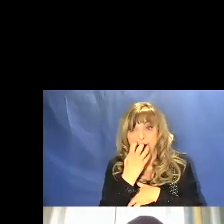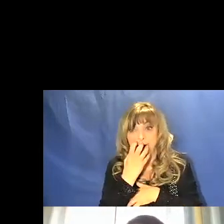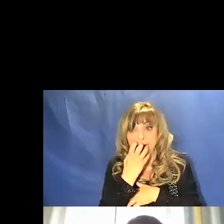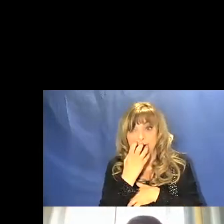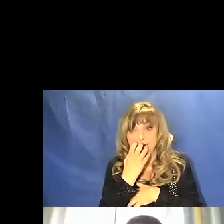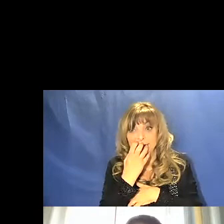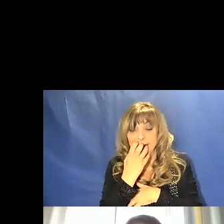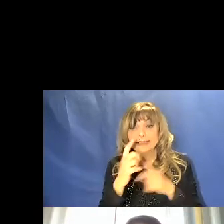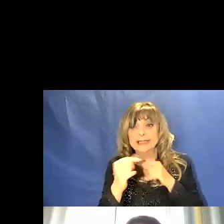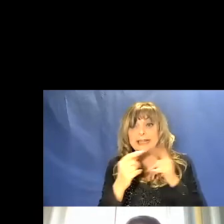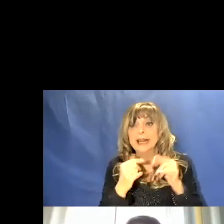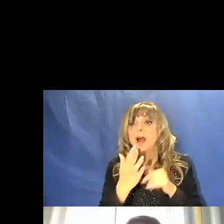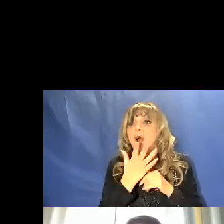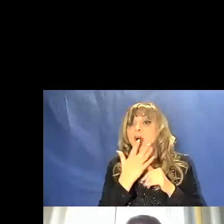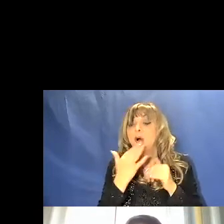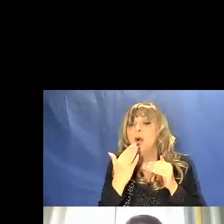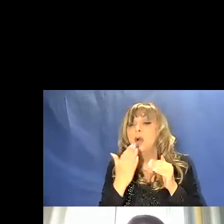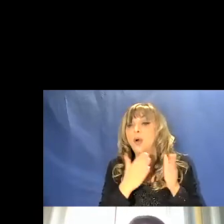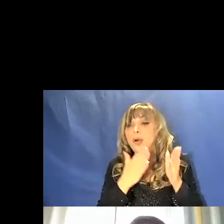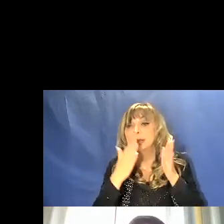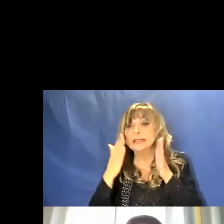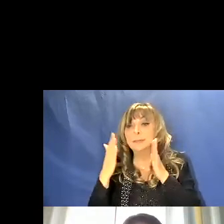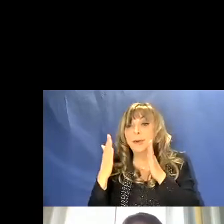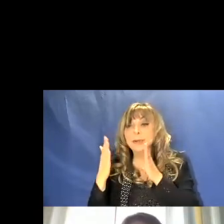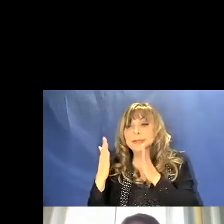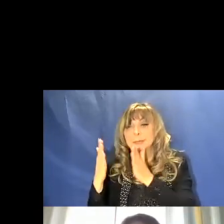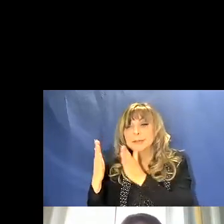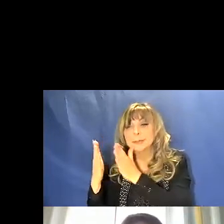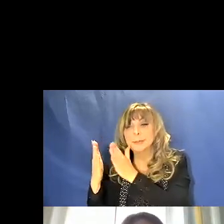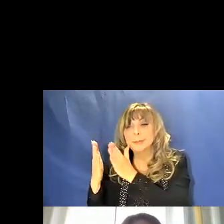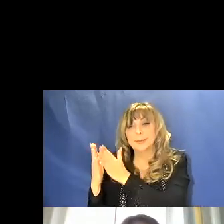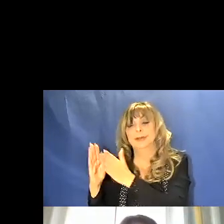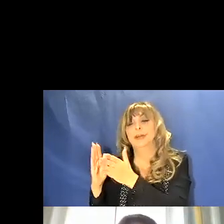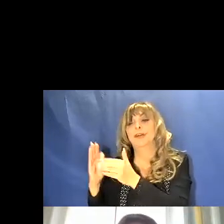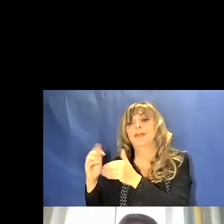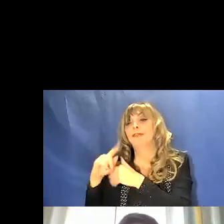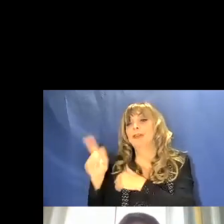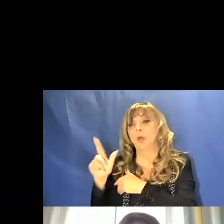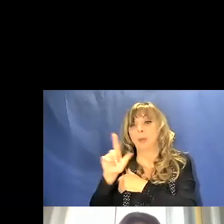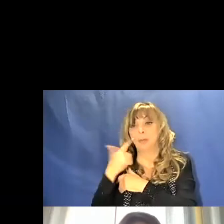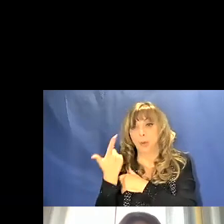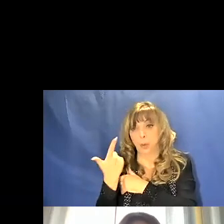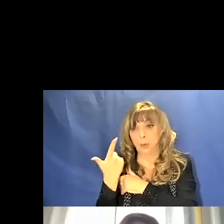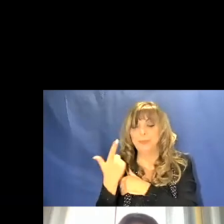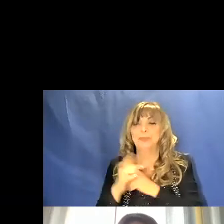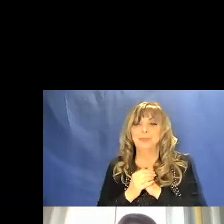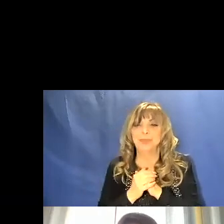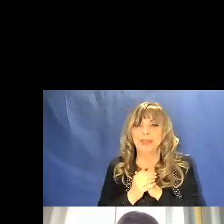più il colore si sposta verso il blu. In base alla temperatura